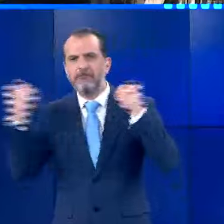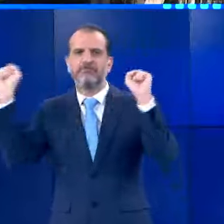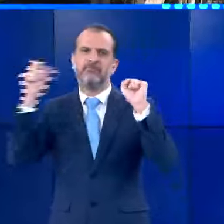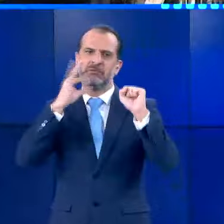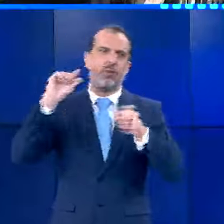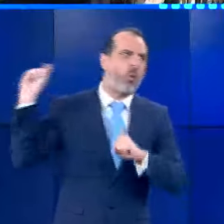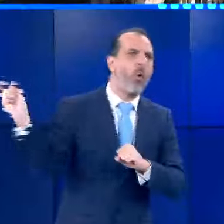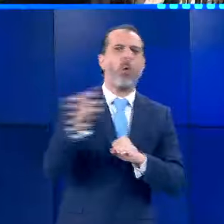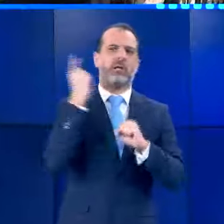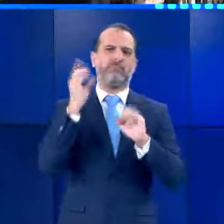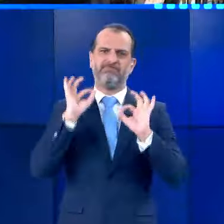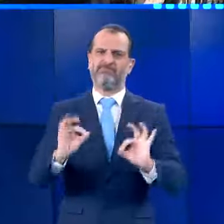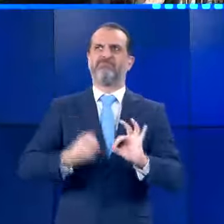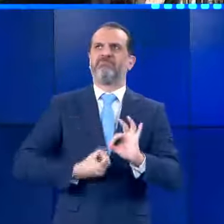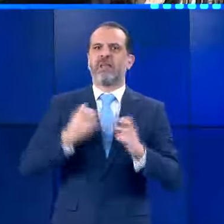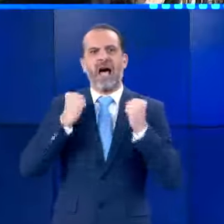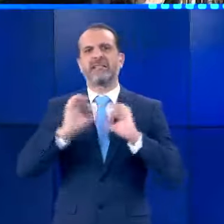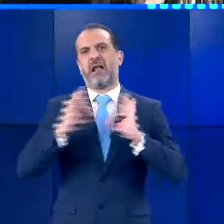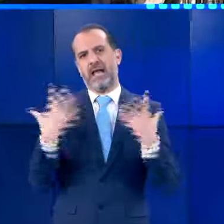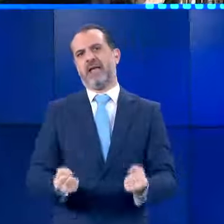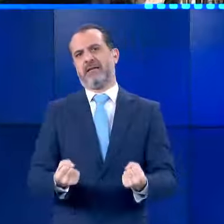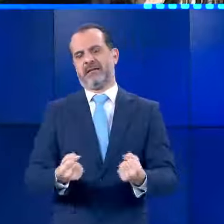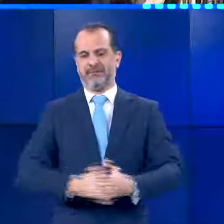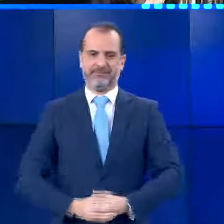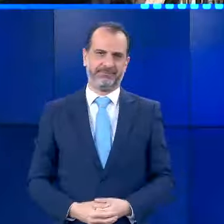μας κάνουν όλες και όλους να αισθανόμαστε ασφαλείς.